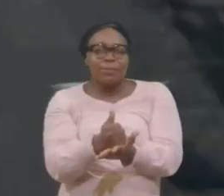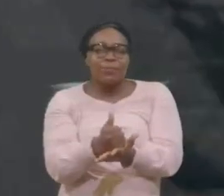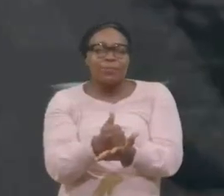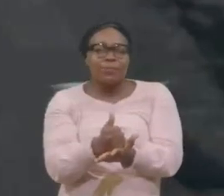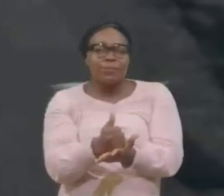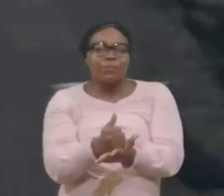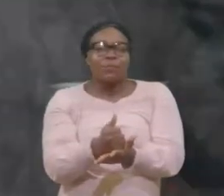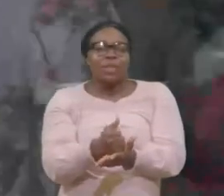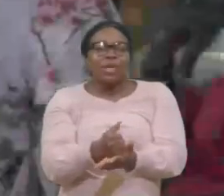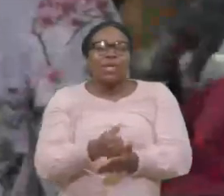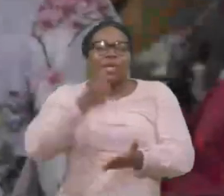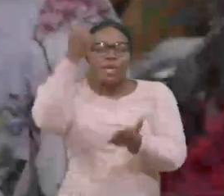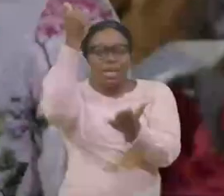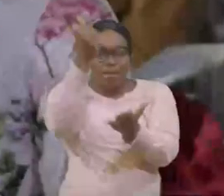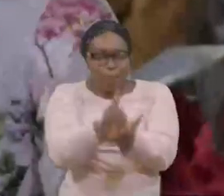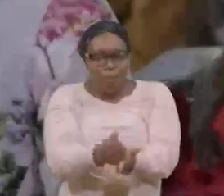Où est ton amène,